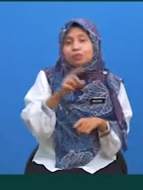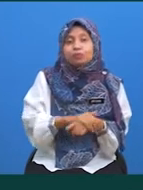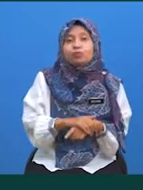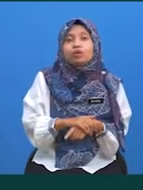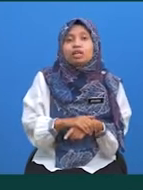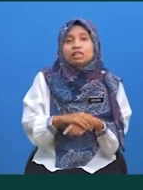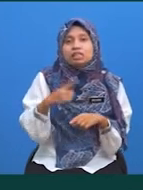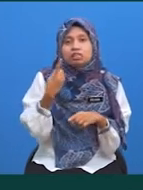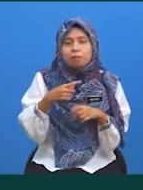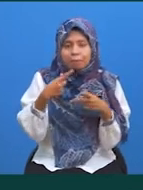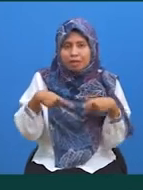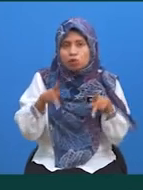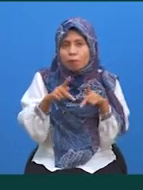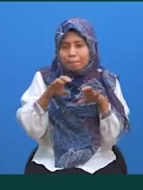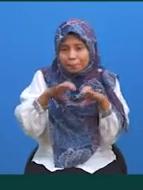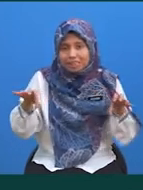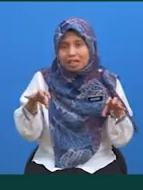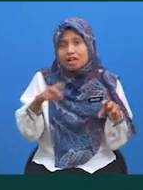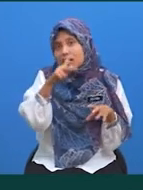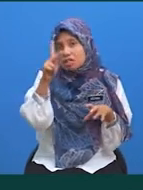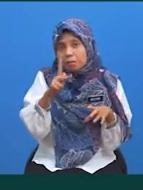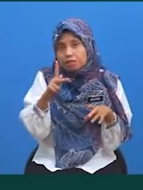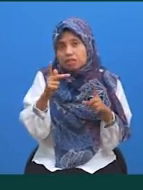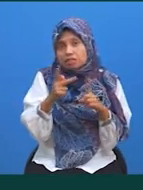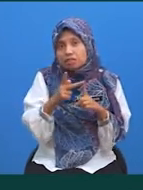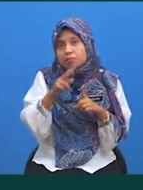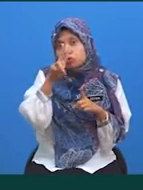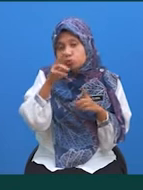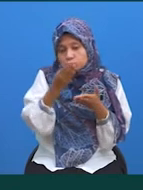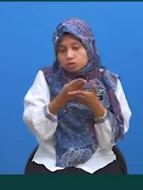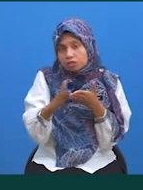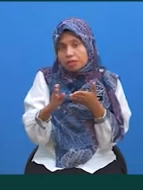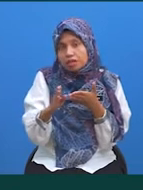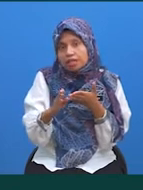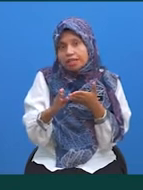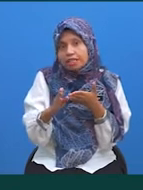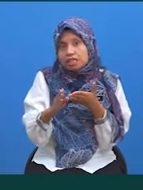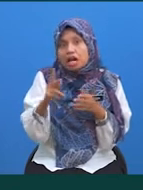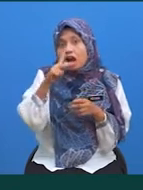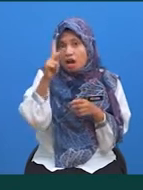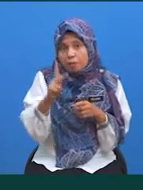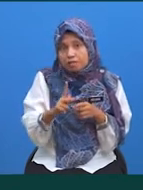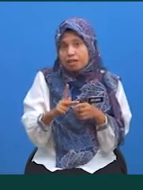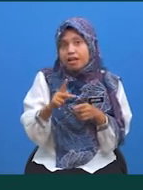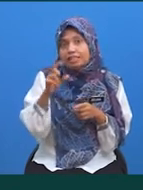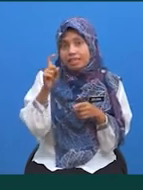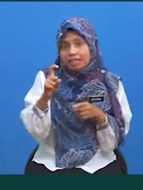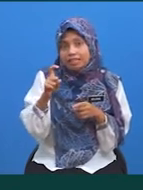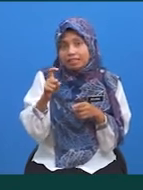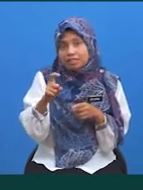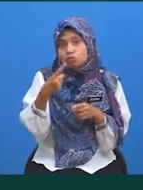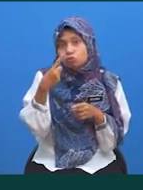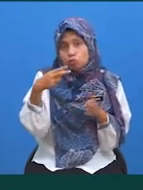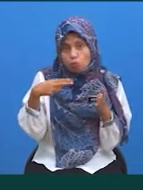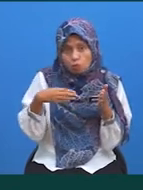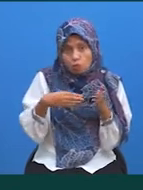kita perlu pecahkan kamiran ini kepada dua bahagian Iaitu kamiran X bagi